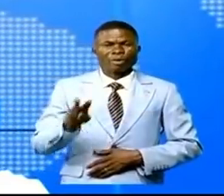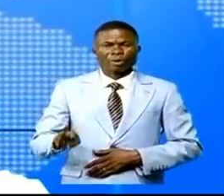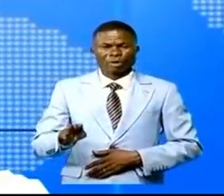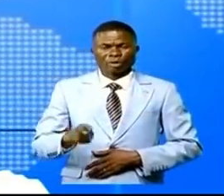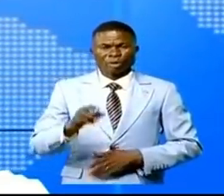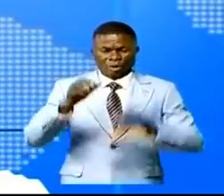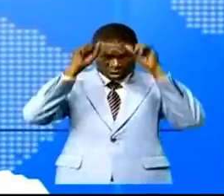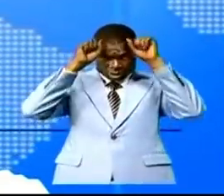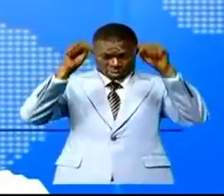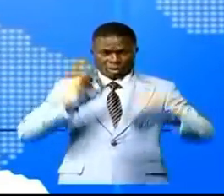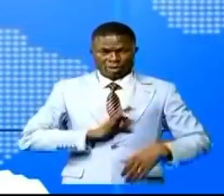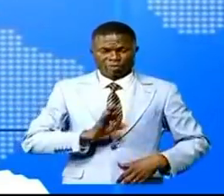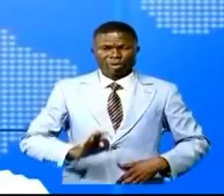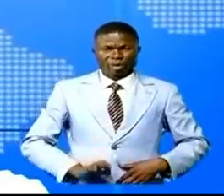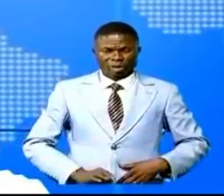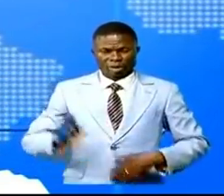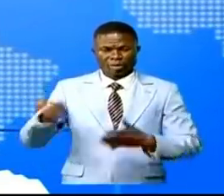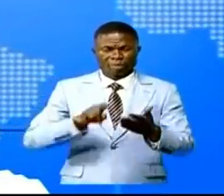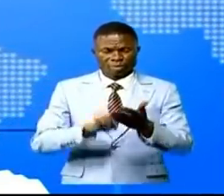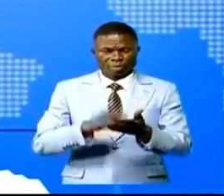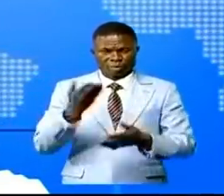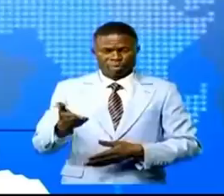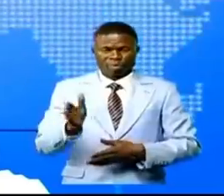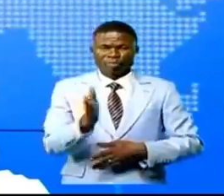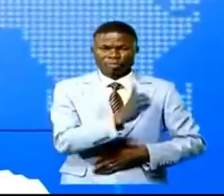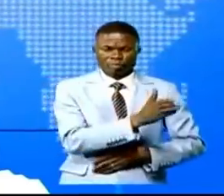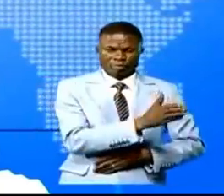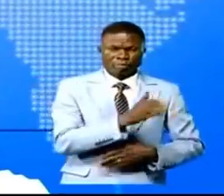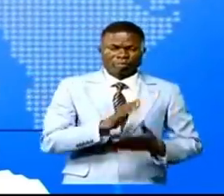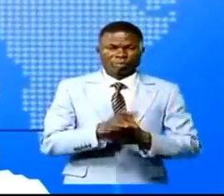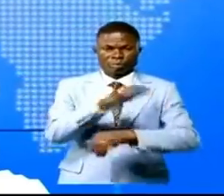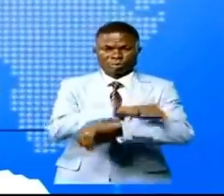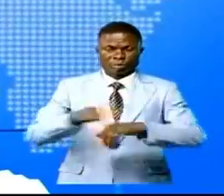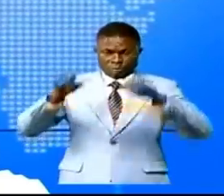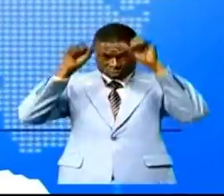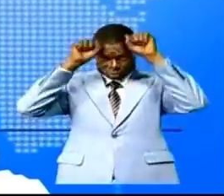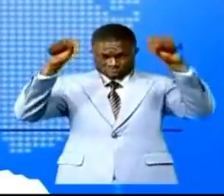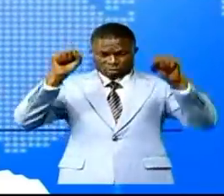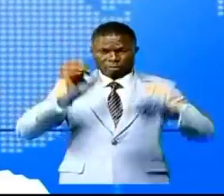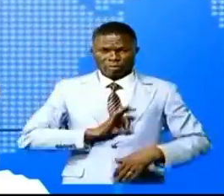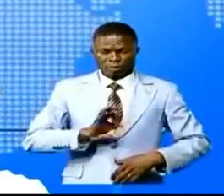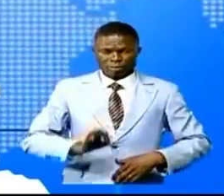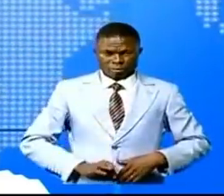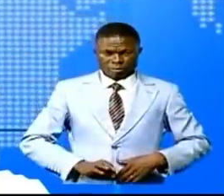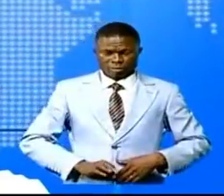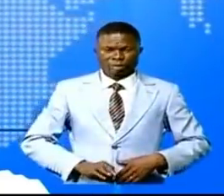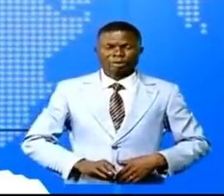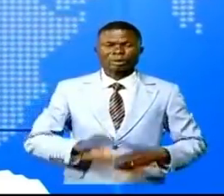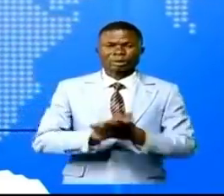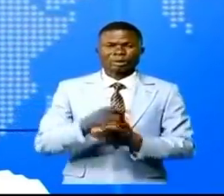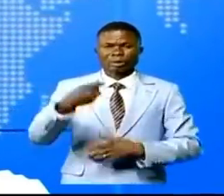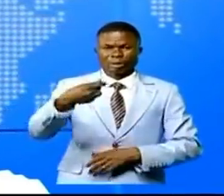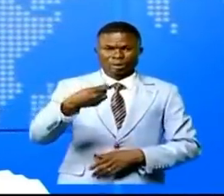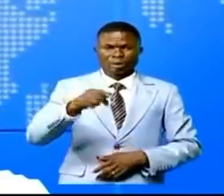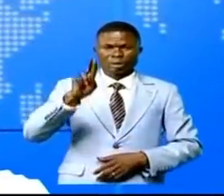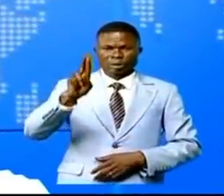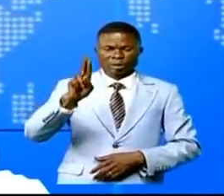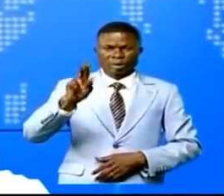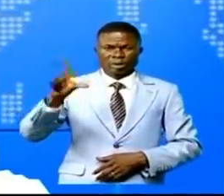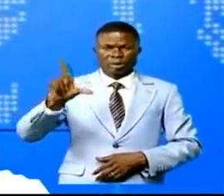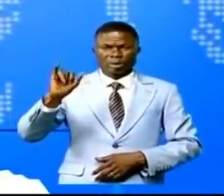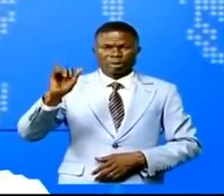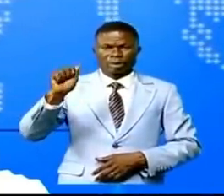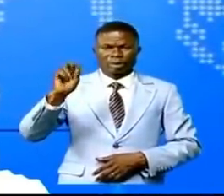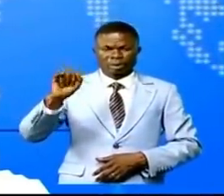Félix-Antoine Tisekedi-Tilombo. Pour le cabinet du président de la République, Guylaine Miembô, Mbouizia, directeur de